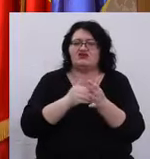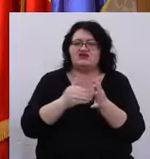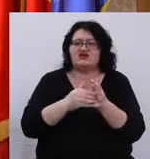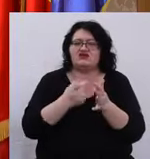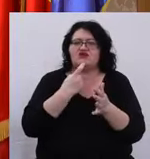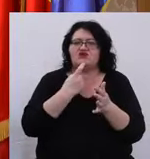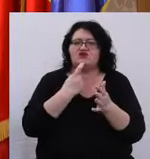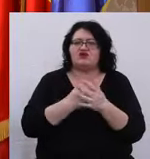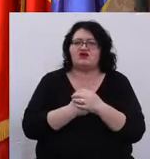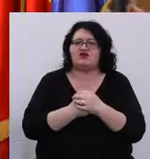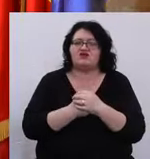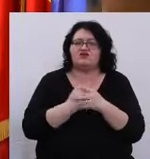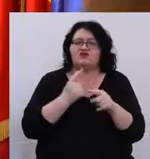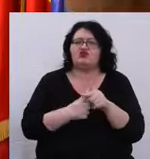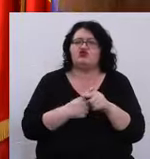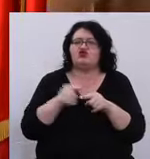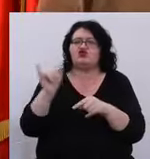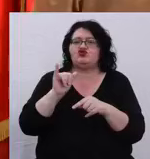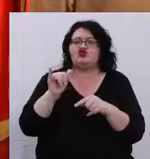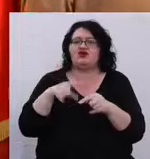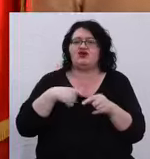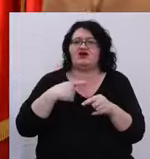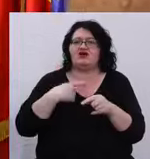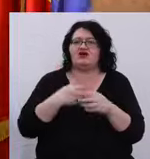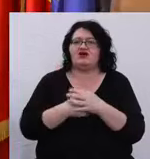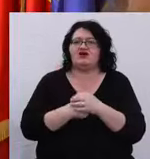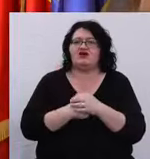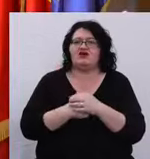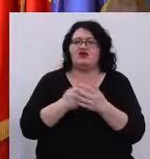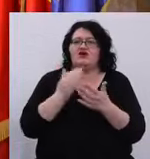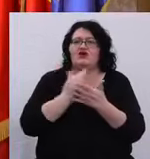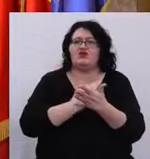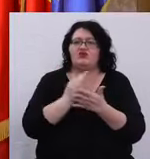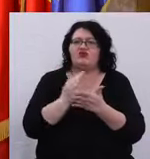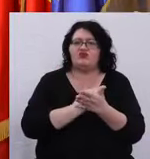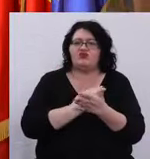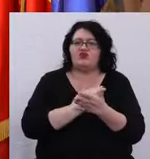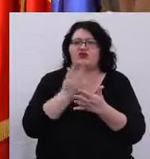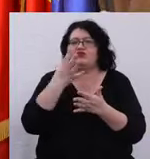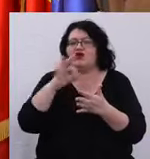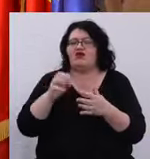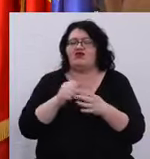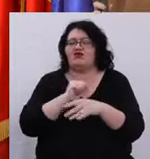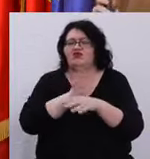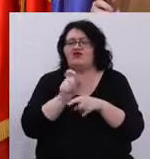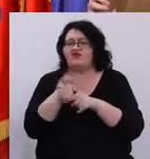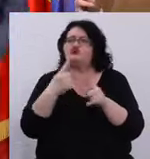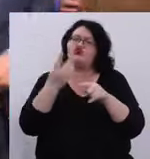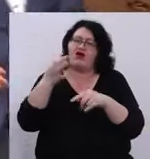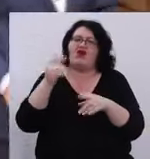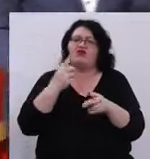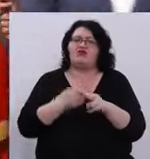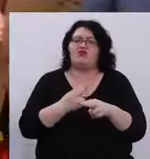timișorilor și cei care au COVID, dar și cei care se confruntă cu alte boli. Vă rog frumos!